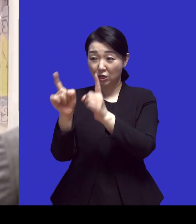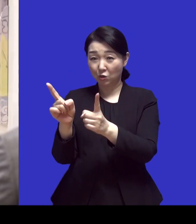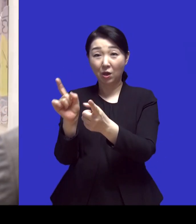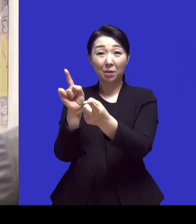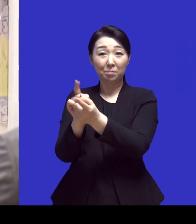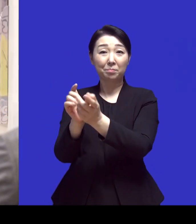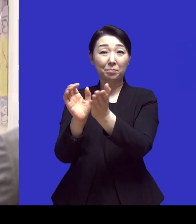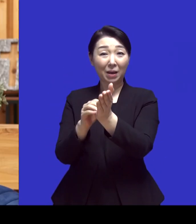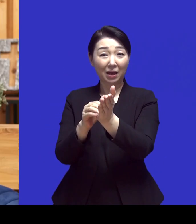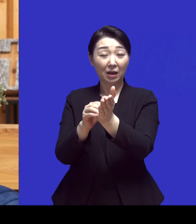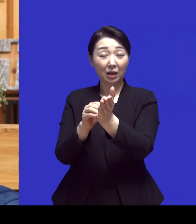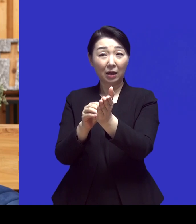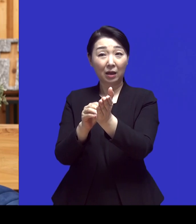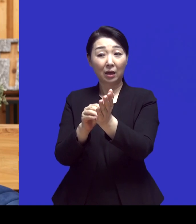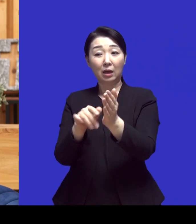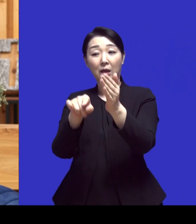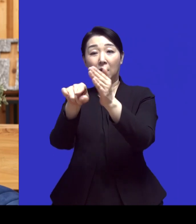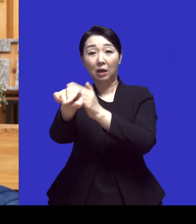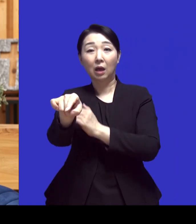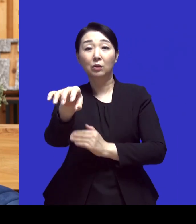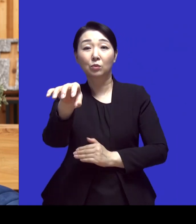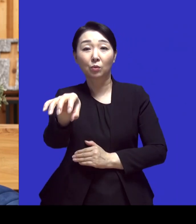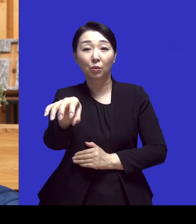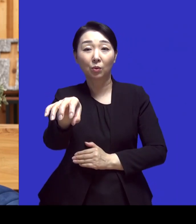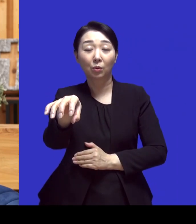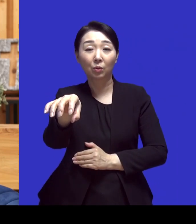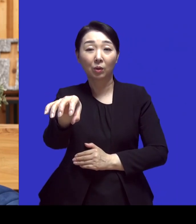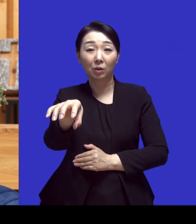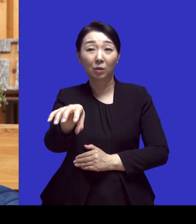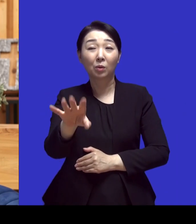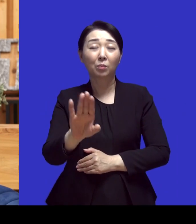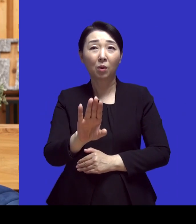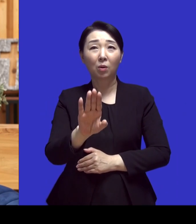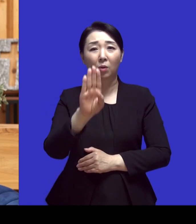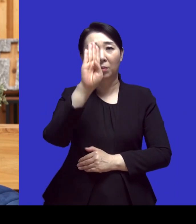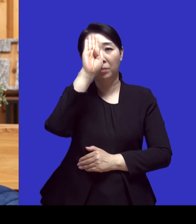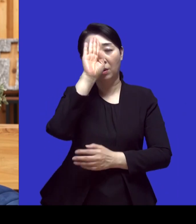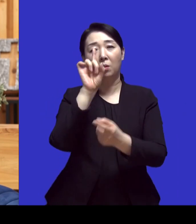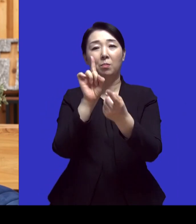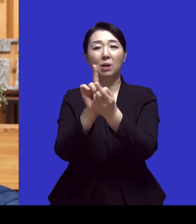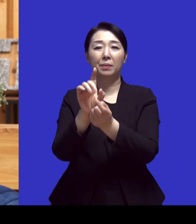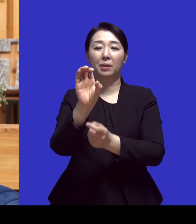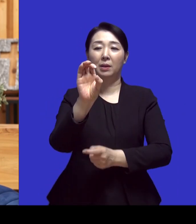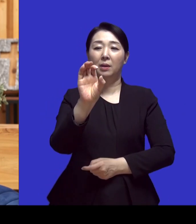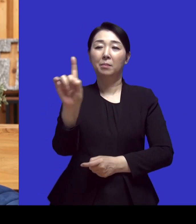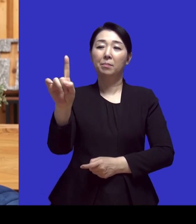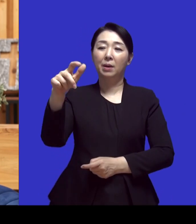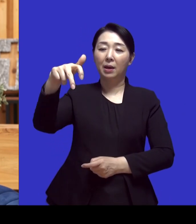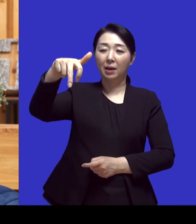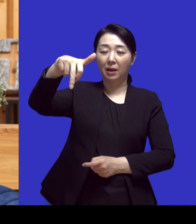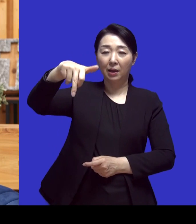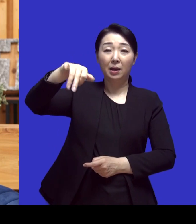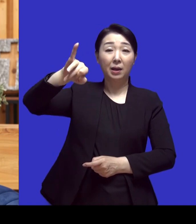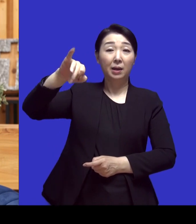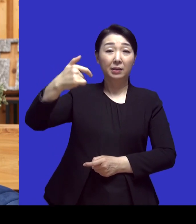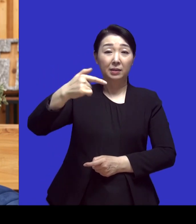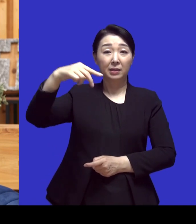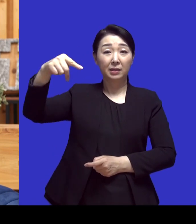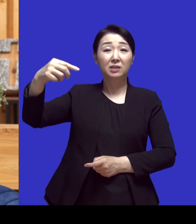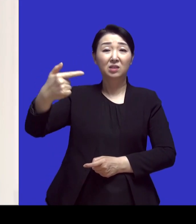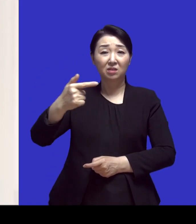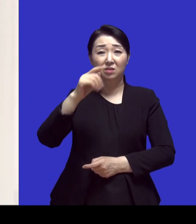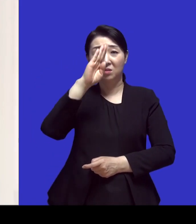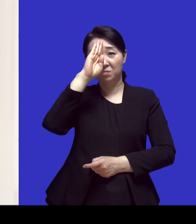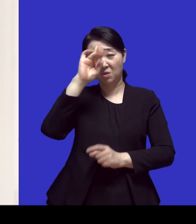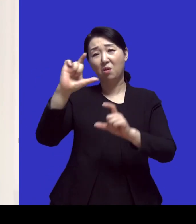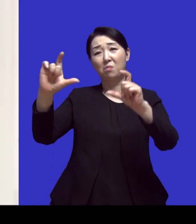해서 떠난 곳이었는데 그곳에서 아까 소개 열린 것처럼 이제 파킨슨병 진단을 받으셨단 말이죠 어떻게 되는 거죠